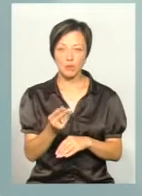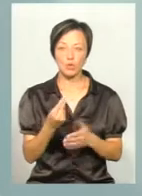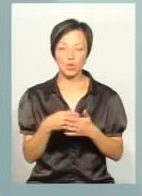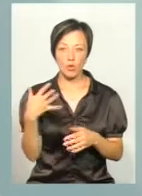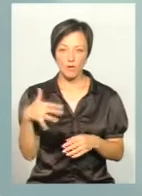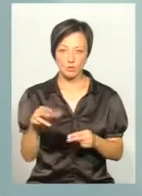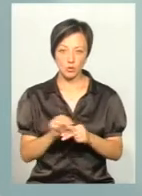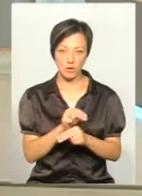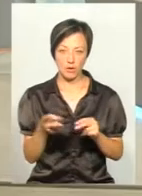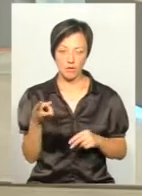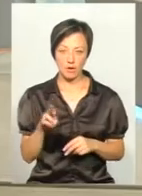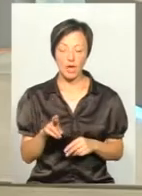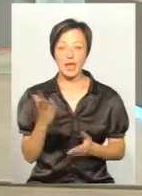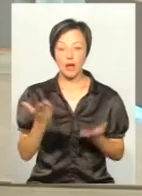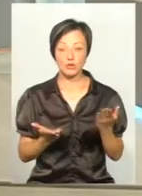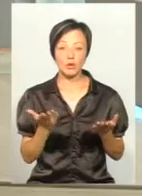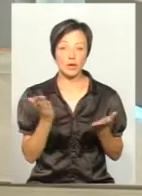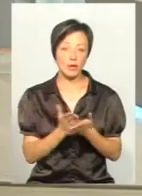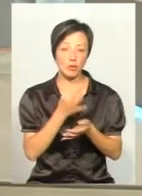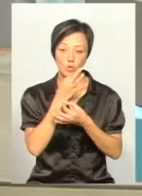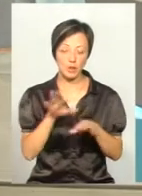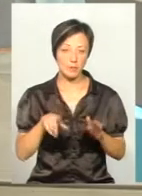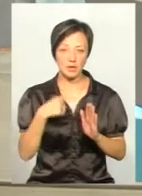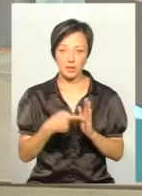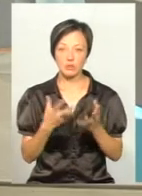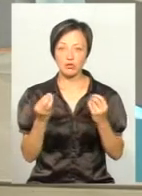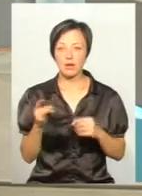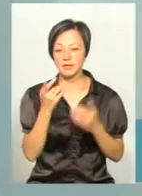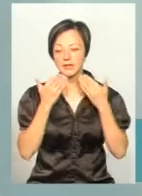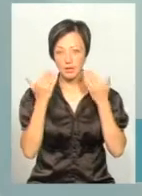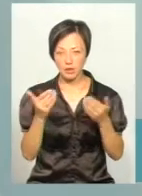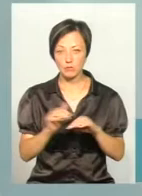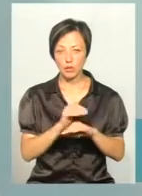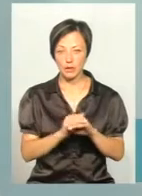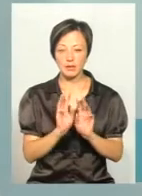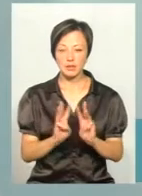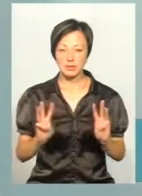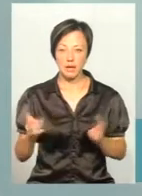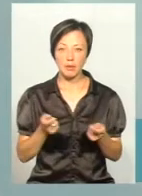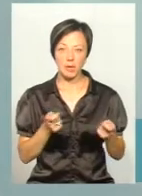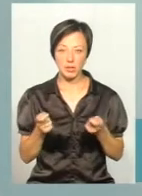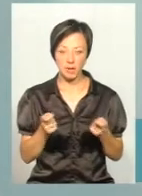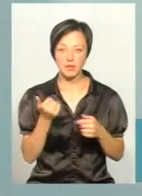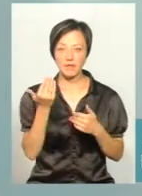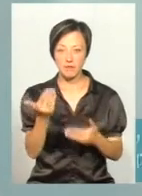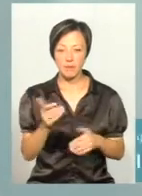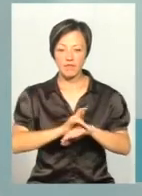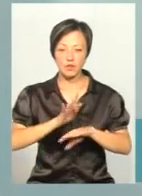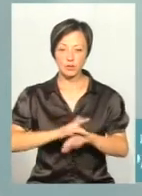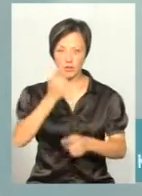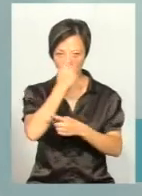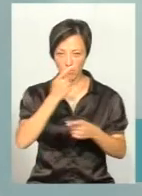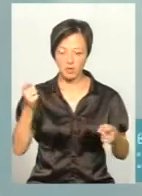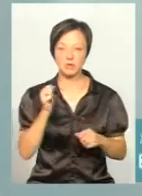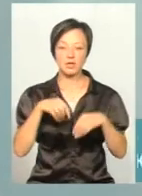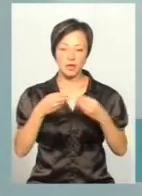дороговартісному лікуванню. Тому, якщо є будь-якісь питання, ще раз кажу, звертайтеся, будь ласка, на сайт департаменту, і вам вичерпну інформацію